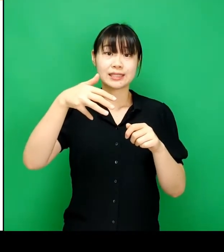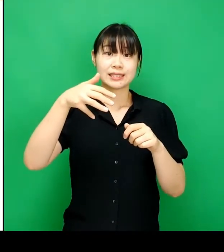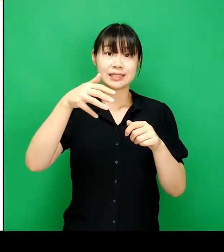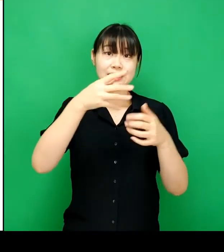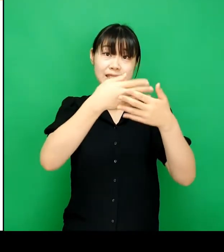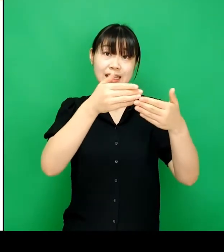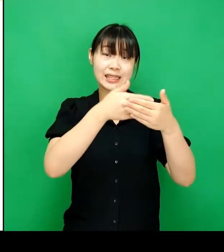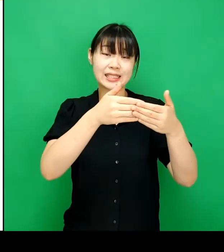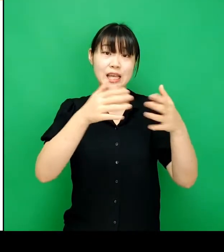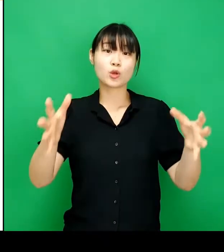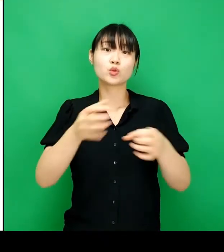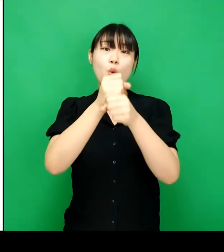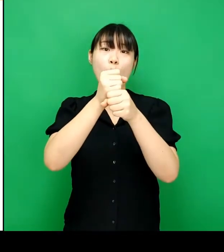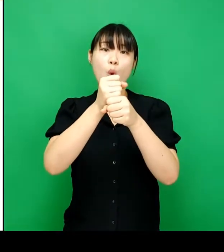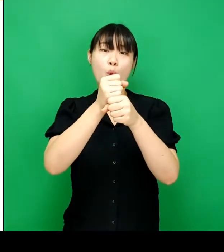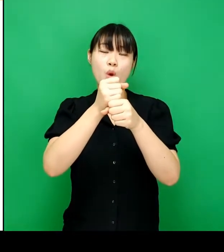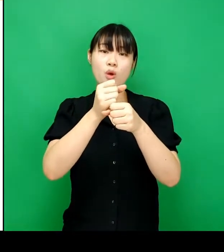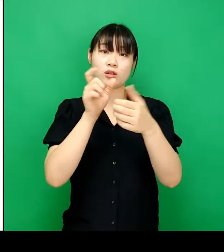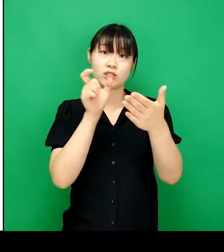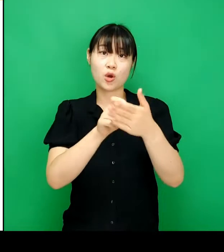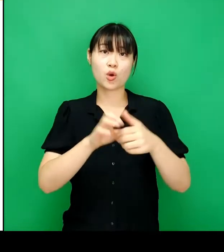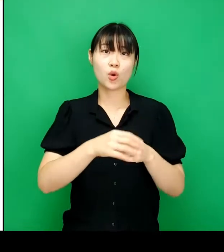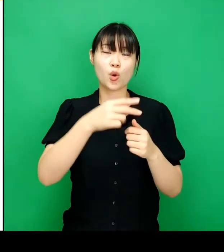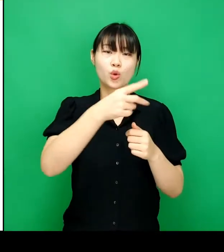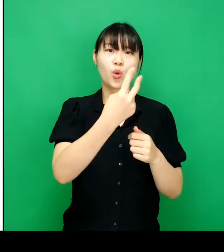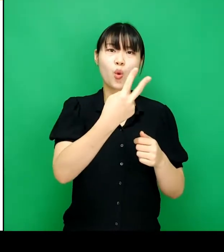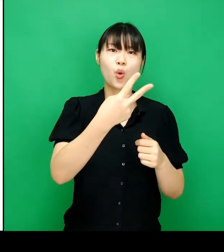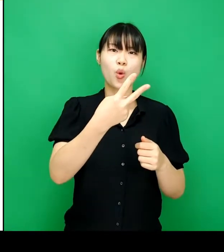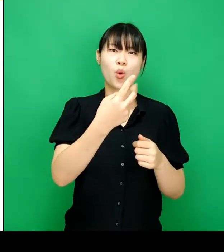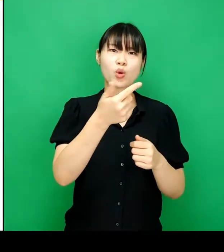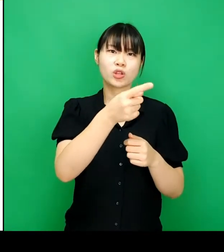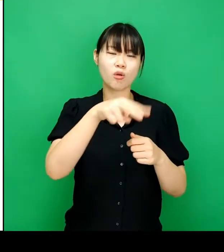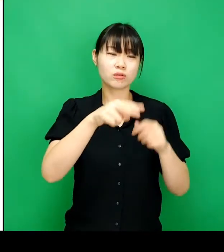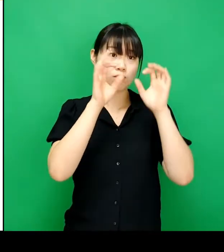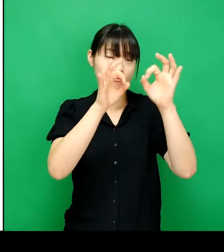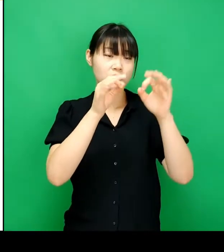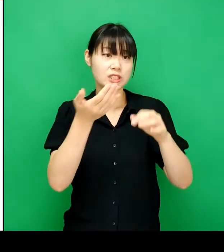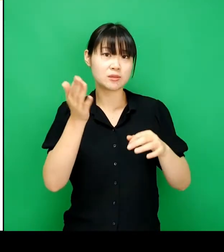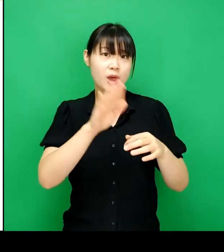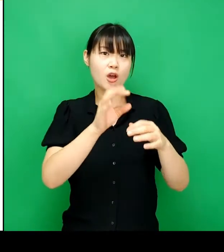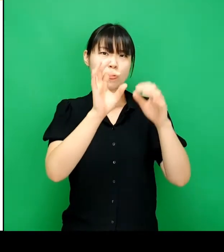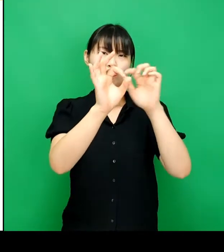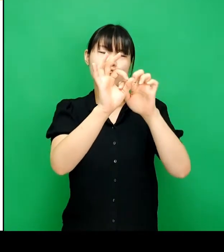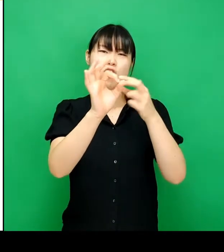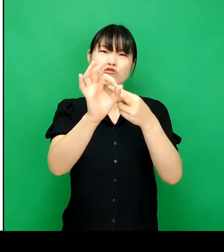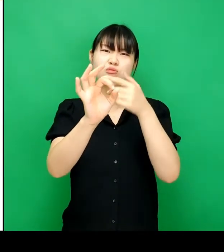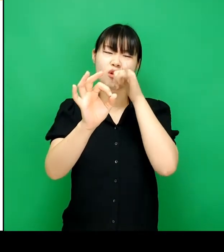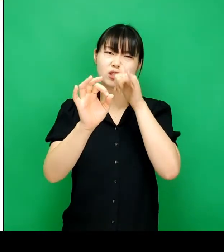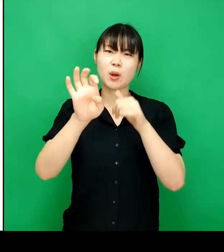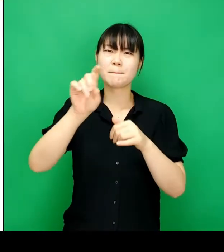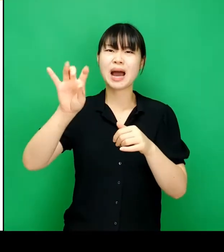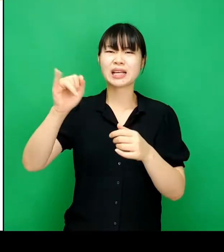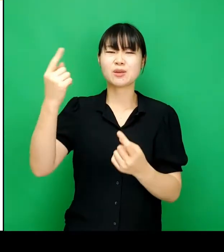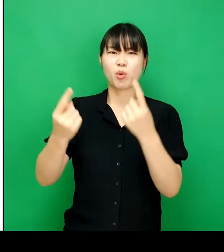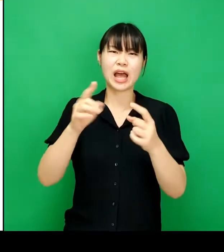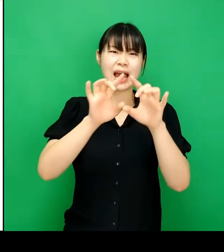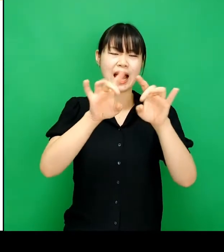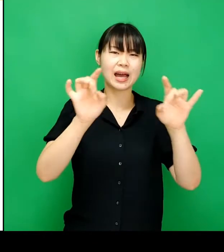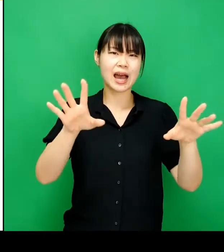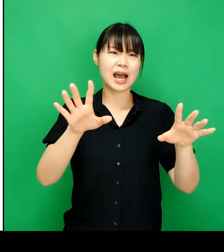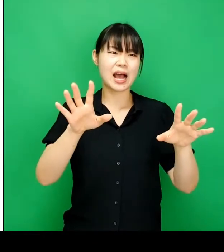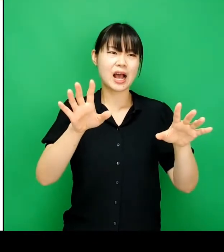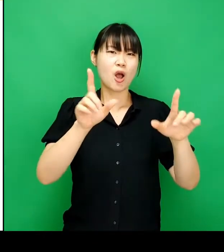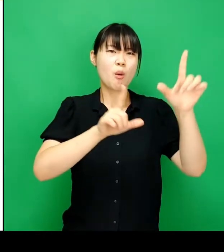주로 차트의 총계를 가운데에 적는데요. 도넛차트는 파이차트보다 눈에 띄지만 중간에 구멍이 있어